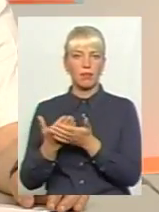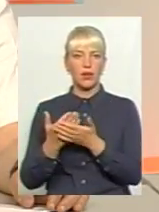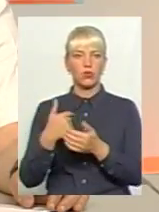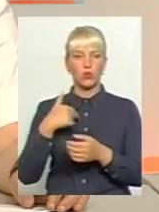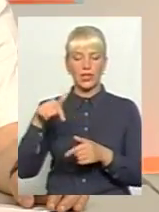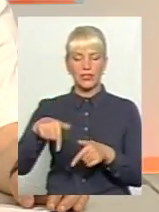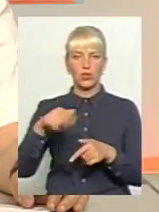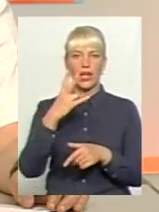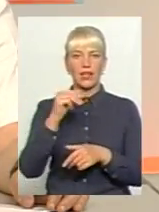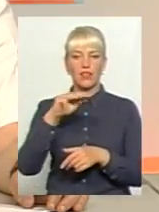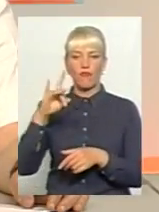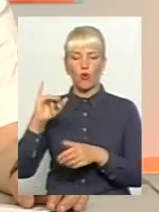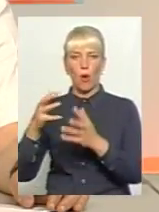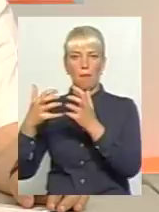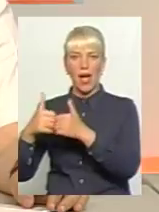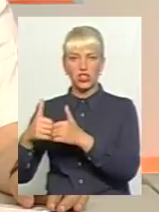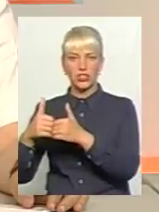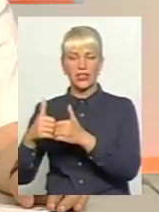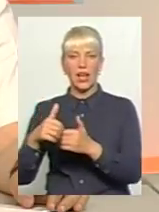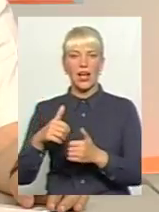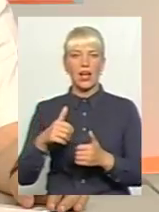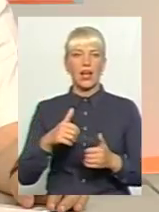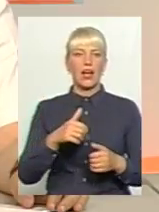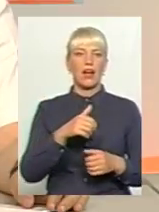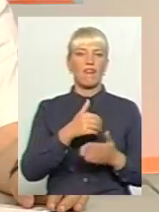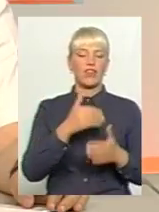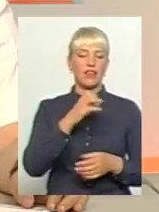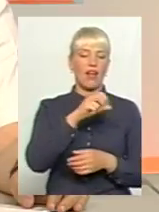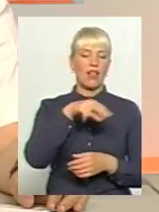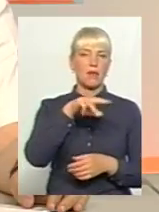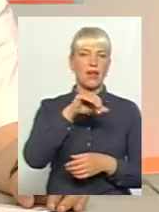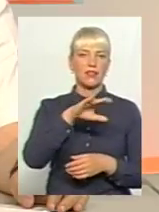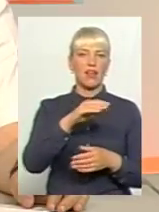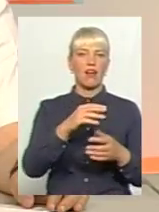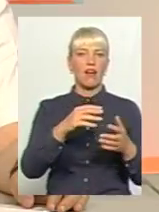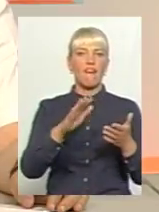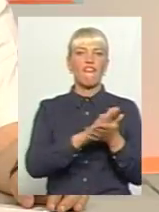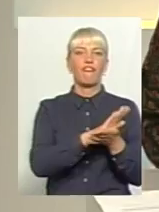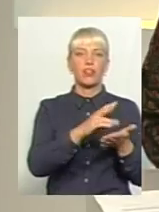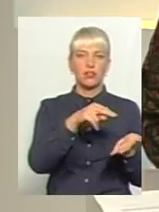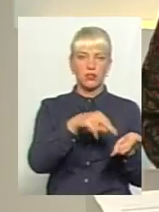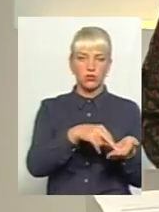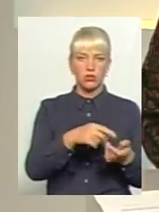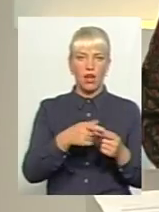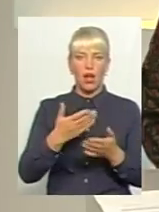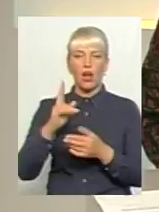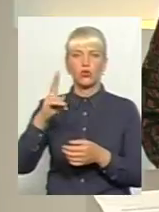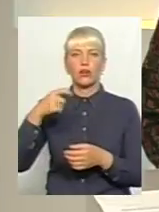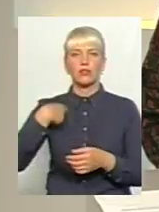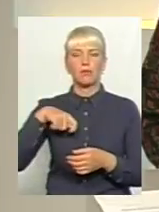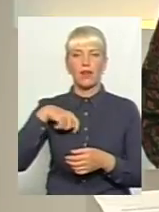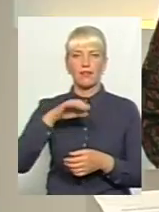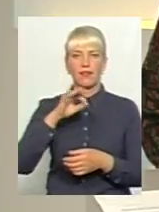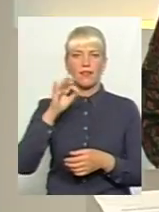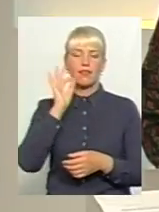Дніпро машина, від неї, від Алмеда, стоїть фільтр. невідомо, ну, там якийсь, я не знаю, чи Іспанія, чи німці, і стає, ну,